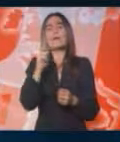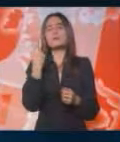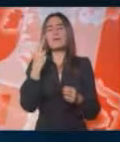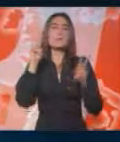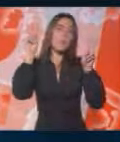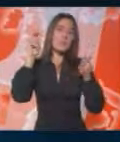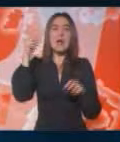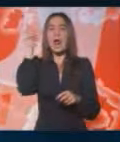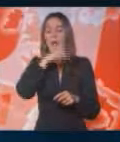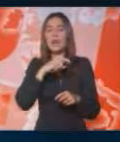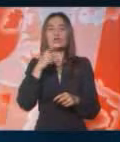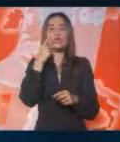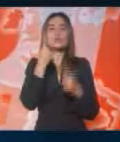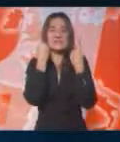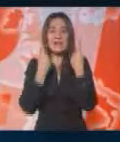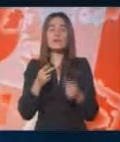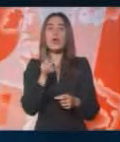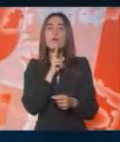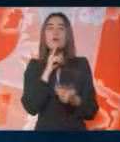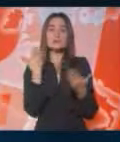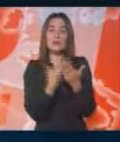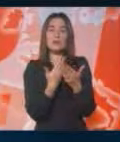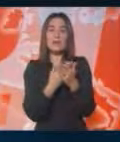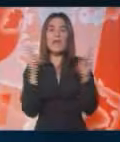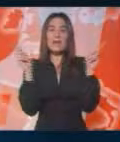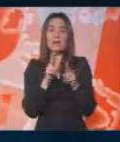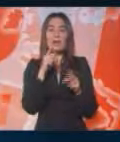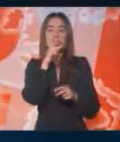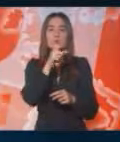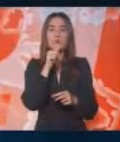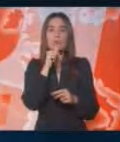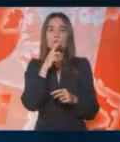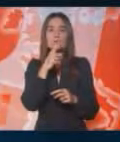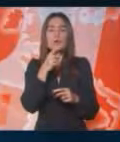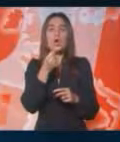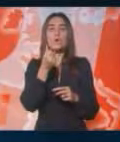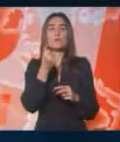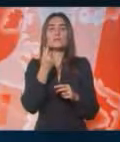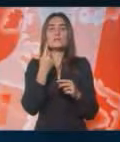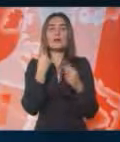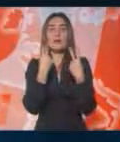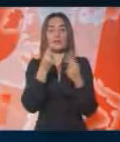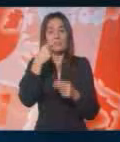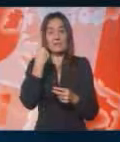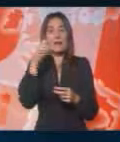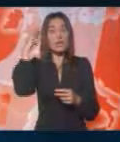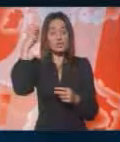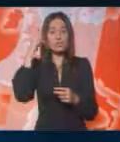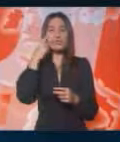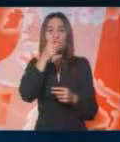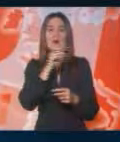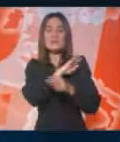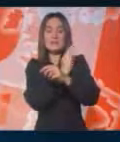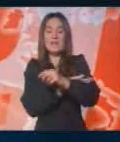pod navodnicama, lažnog standarda koji se zasniva na kratkoročnim presijacijima kursa dinara, nego da isključivo će snaga